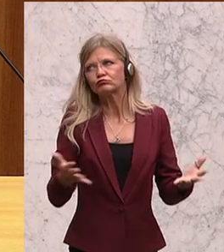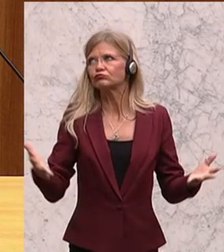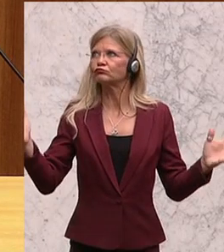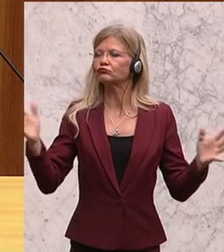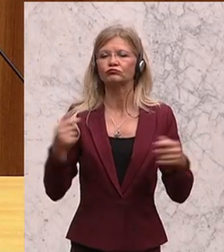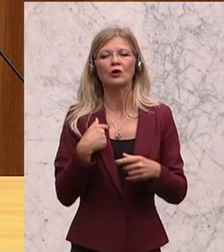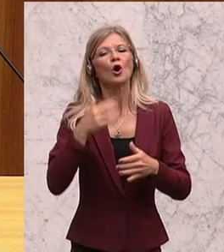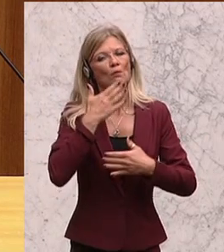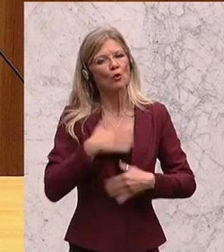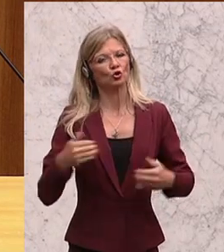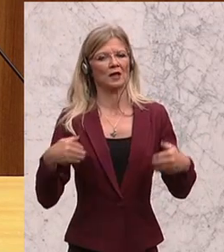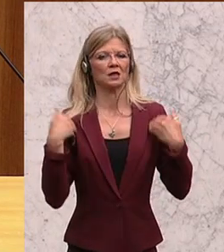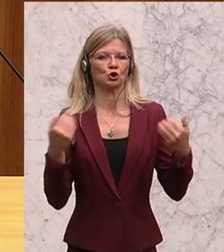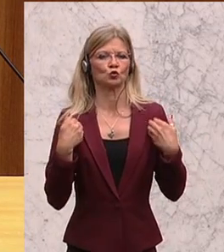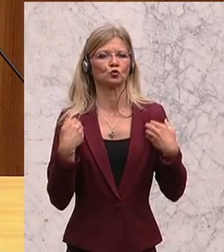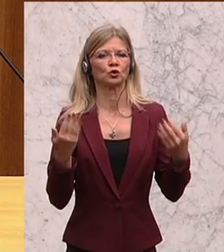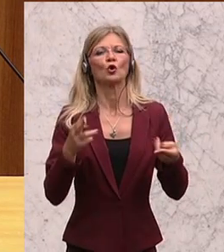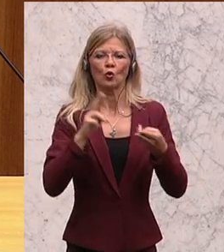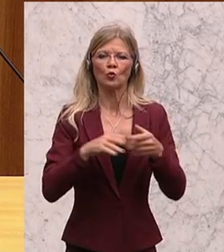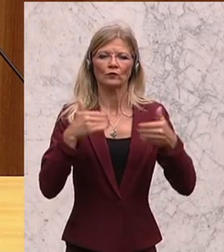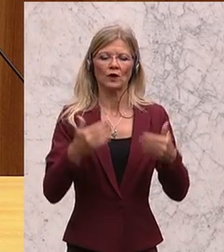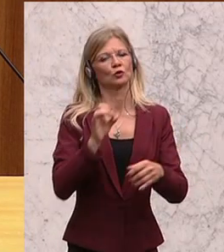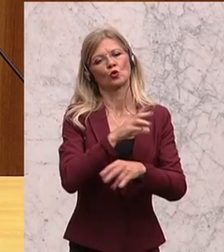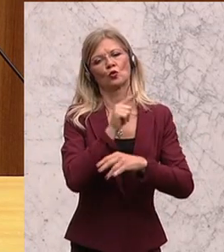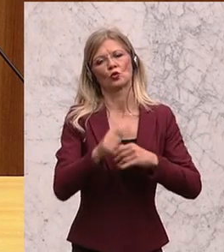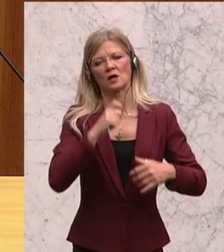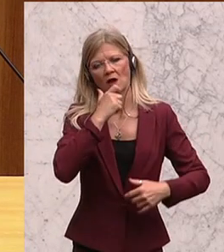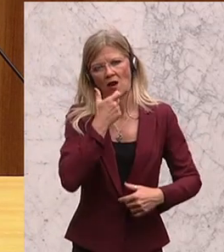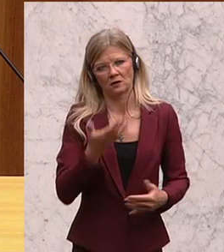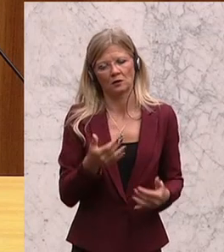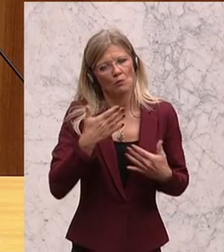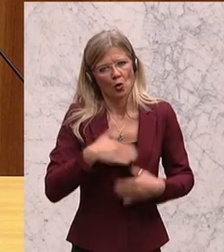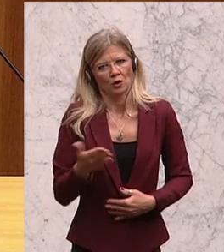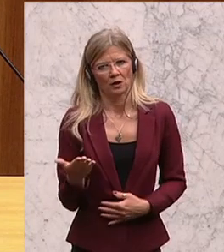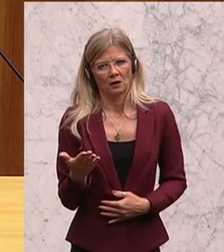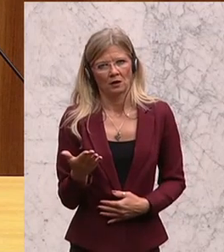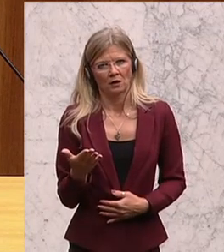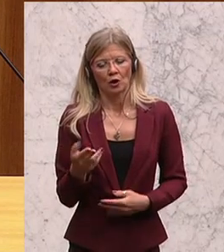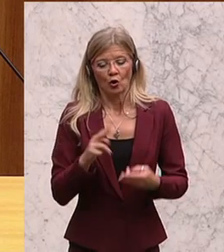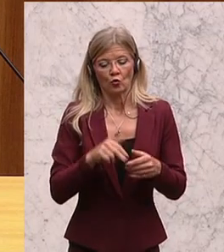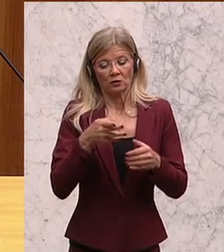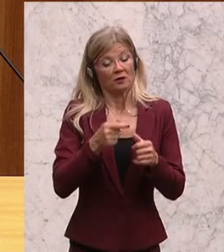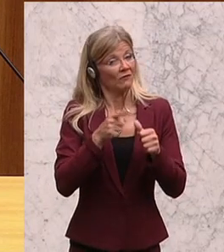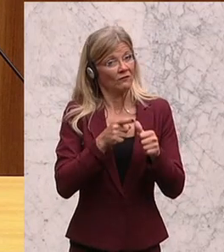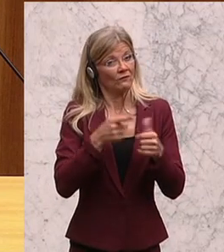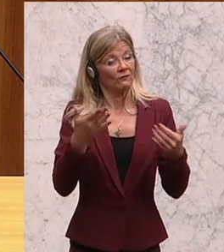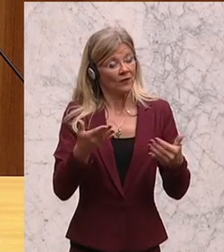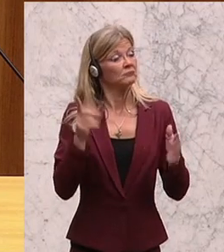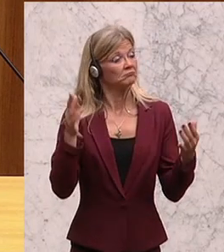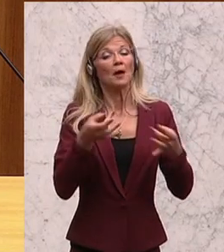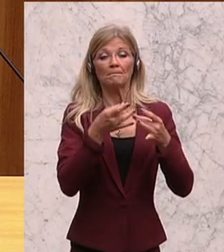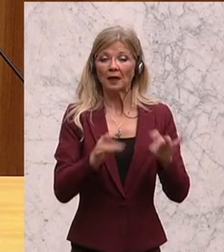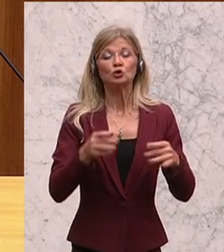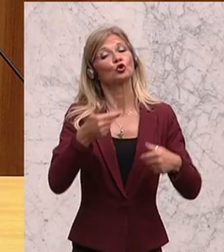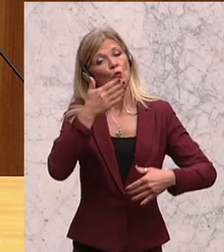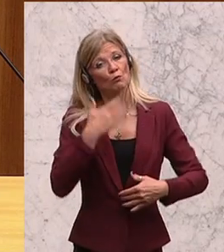Gesundheit und glücklich alt werden. Und am Ende des Tages in Würde ihren Lebensabend verbringen. Diese